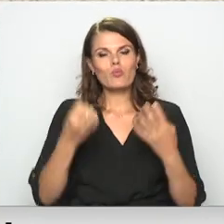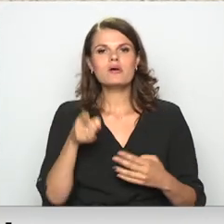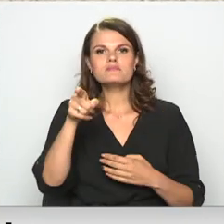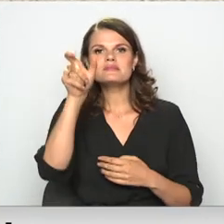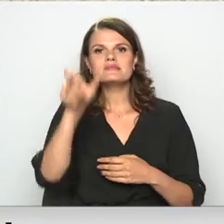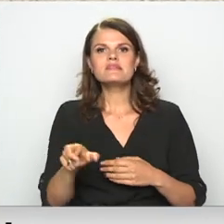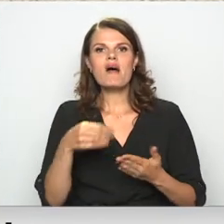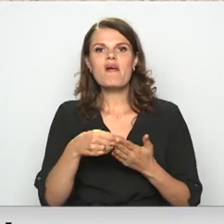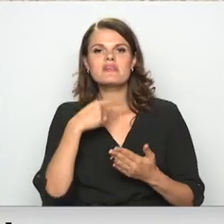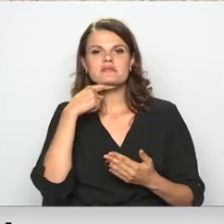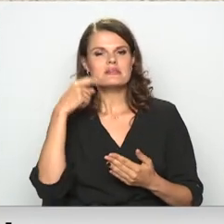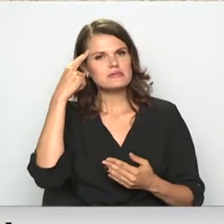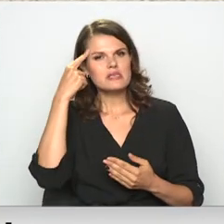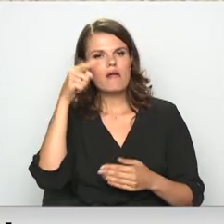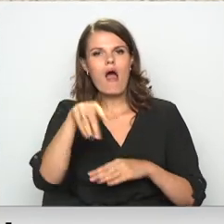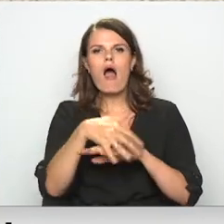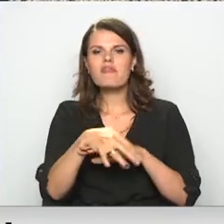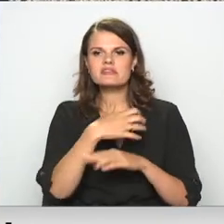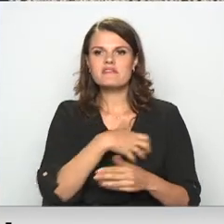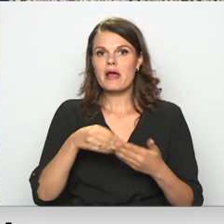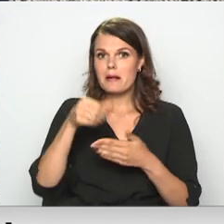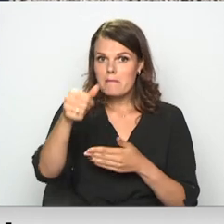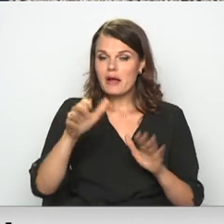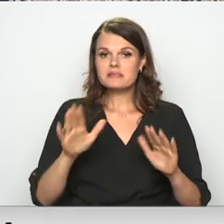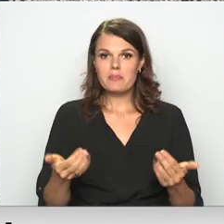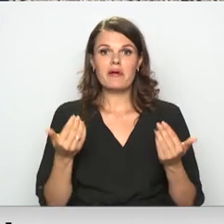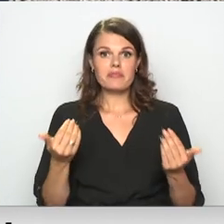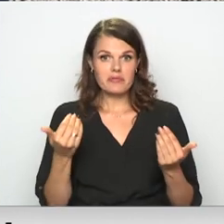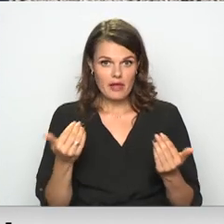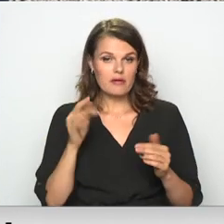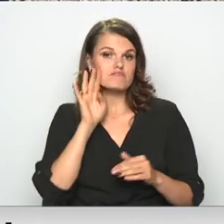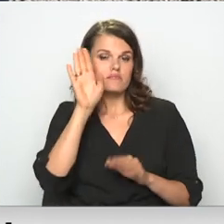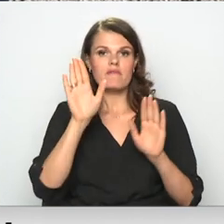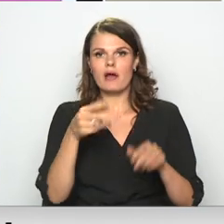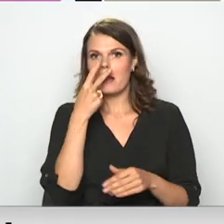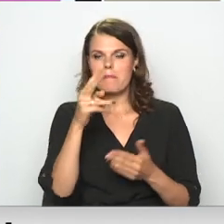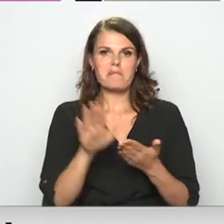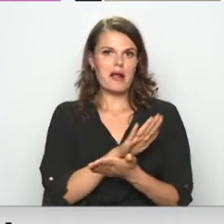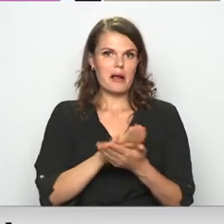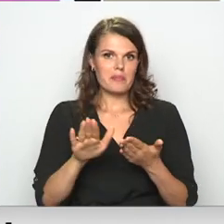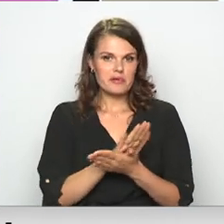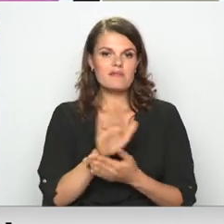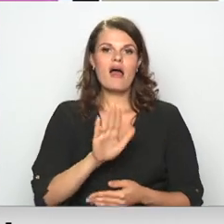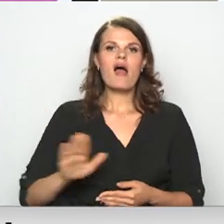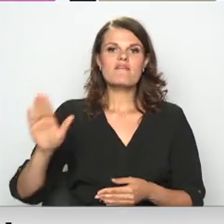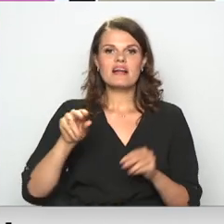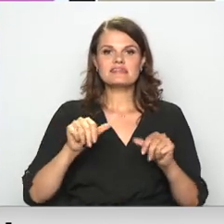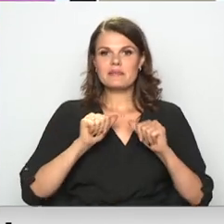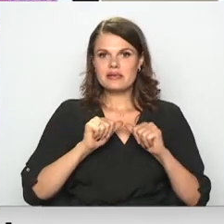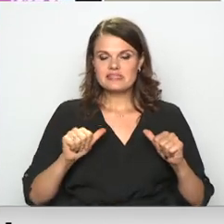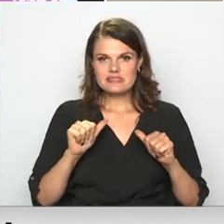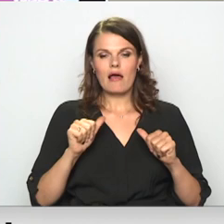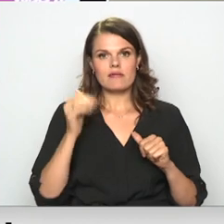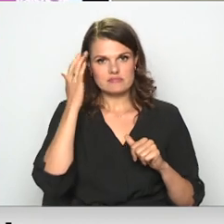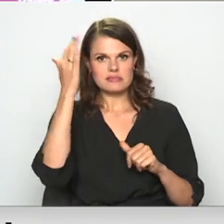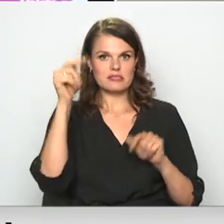par to nācās maksāt, tad turpmāk ik viens šajā reģistrā to varēs uzzināt par brību. Valsts zemes dienestā sagaida, ka tieši